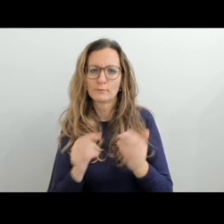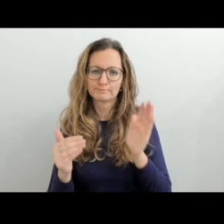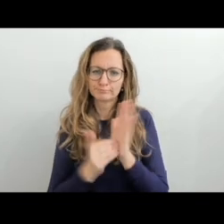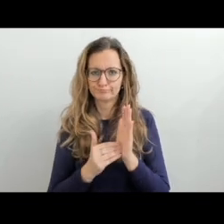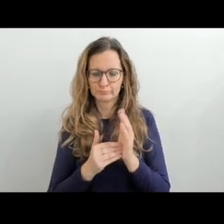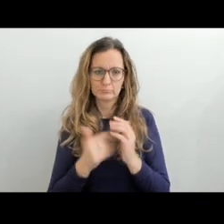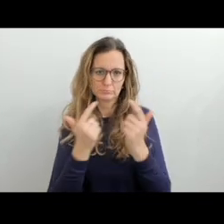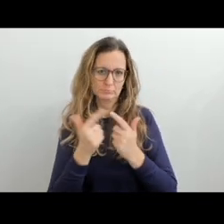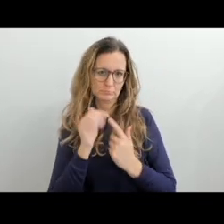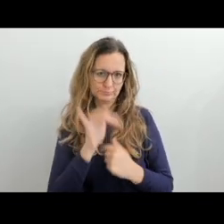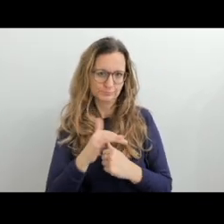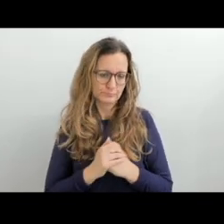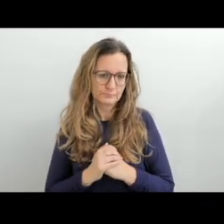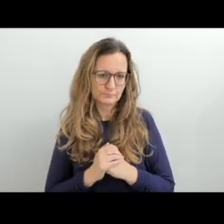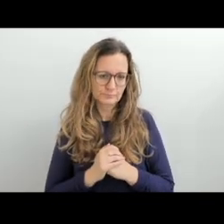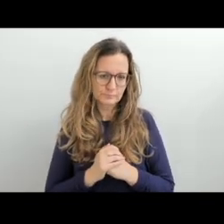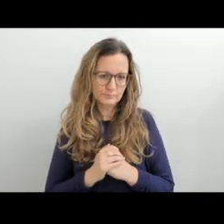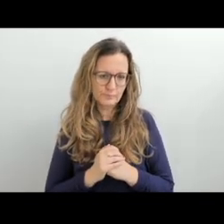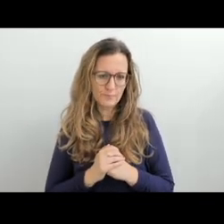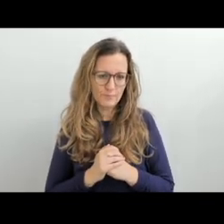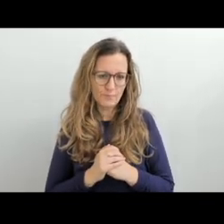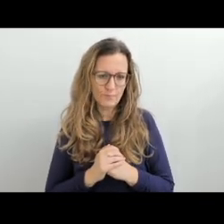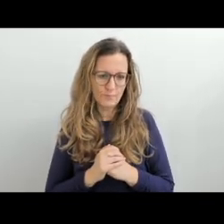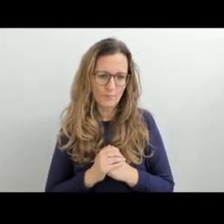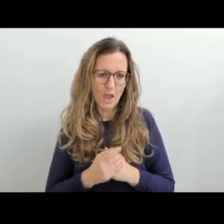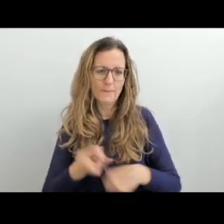Jakým způsobem testovat předmět český znakový jazyk.